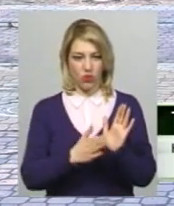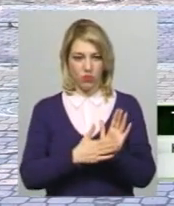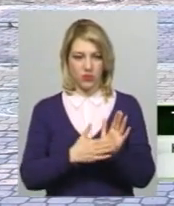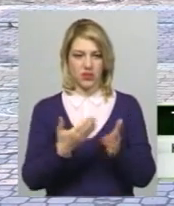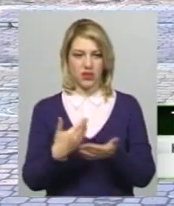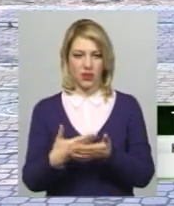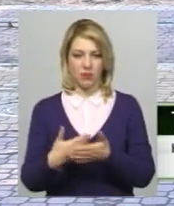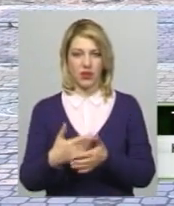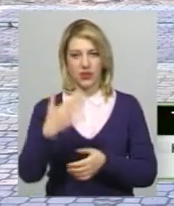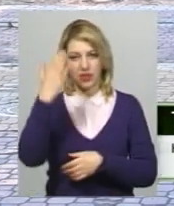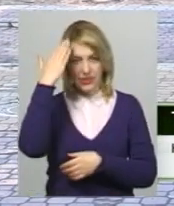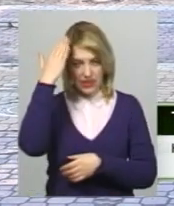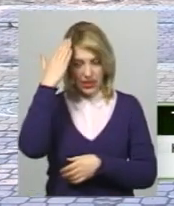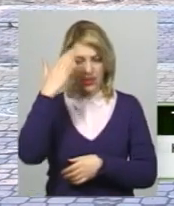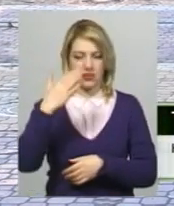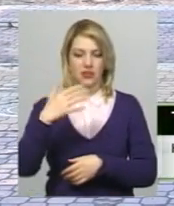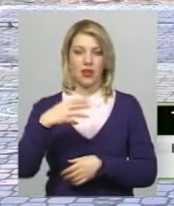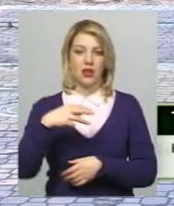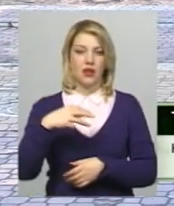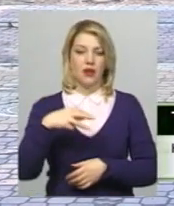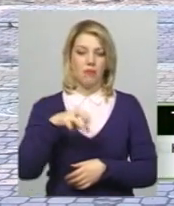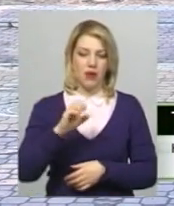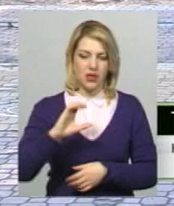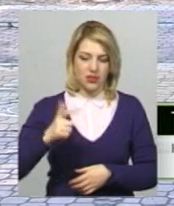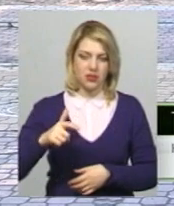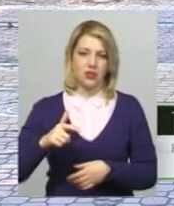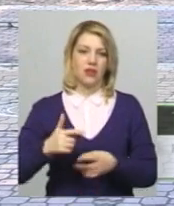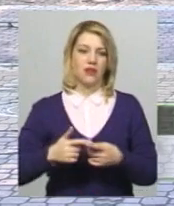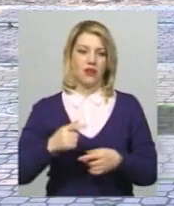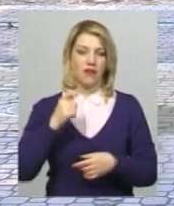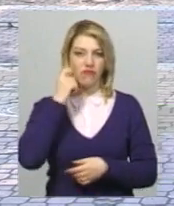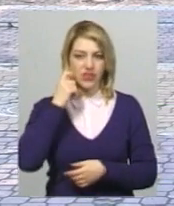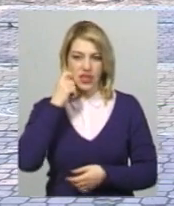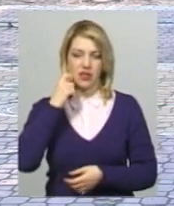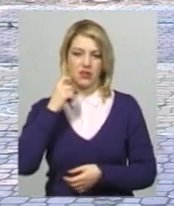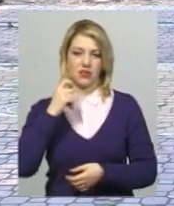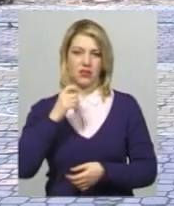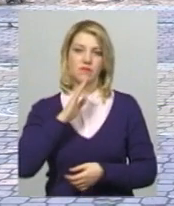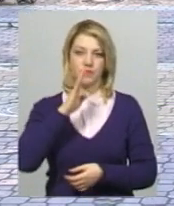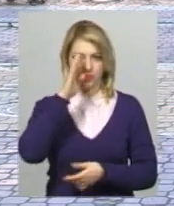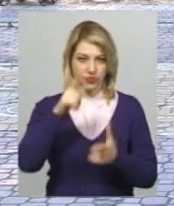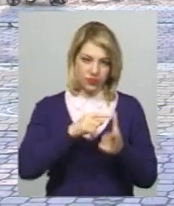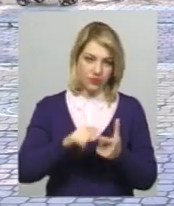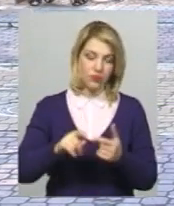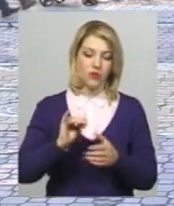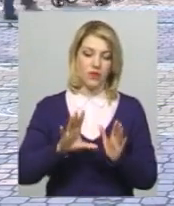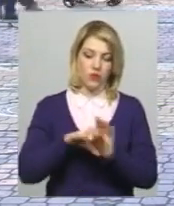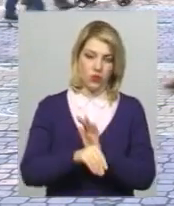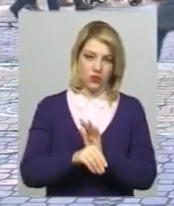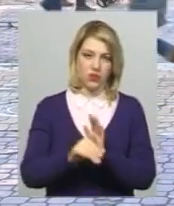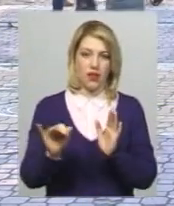зріст, масть, вік, стать. Воно все потім вноситься в електронну базу,